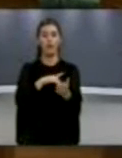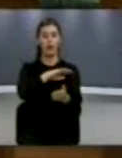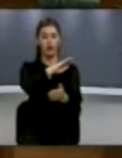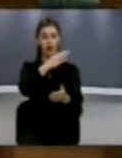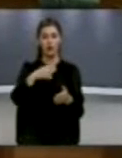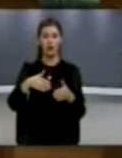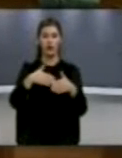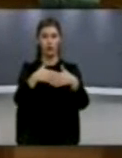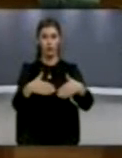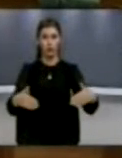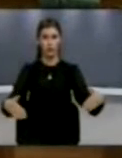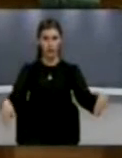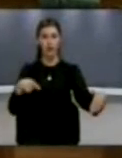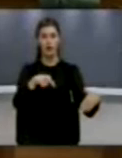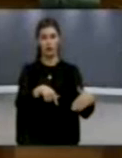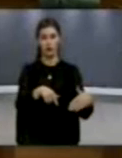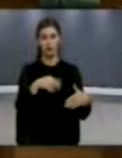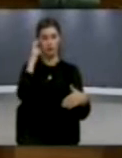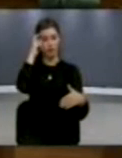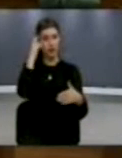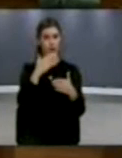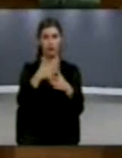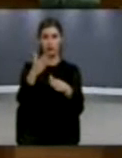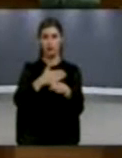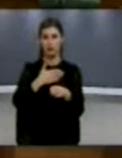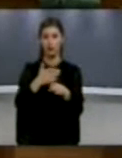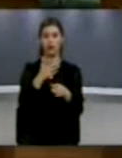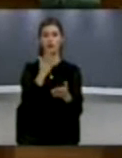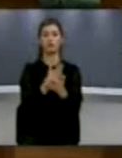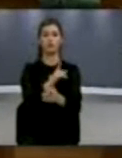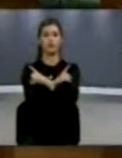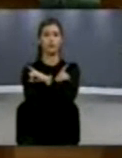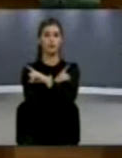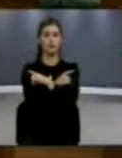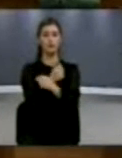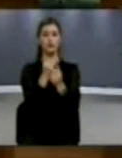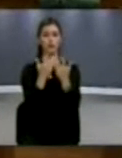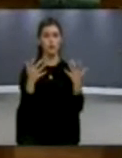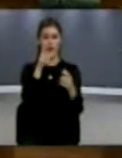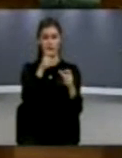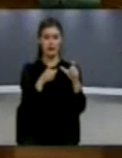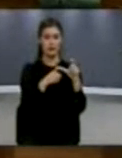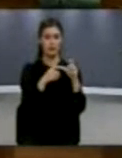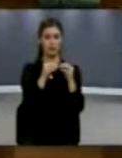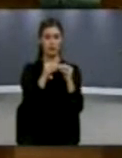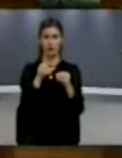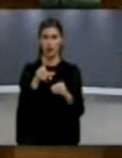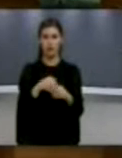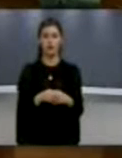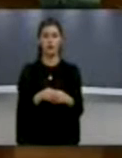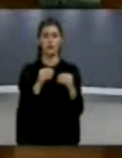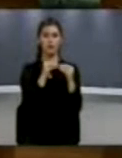Smelevic-Hajl, vij e kufirit me malë në zi, kuranë dëshmërët e liris, Selman B. Lajqi, Besnik M.